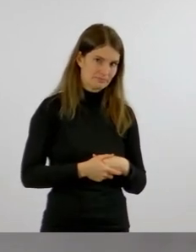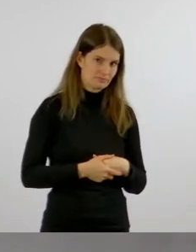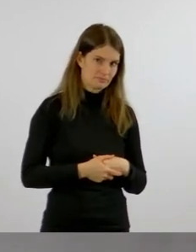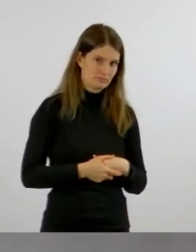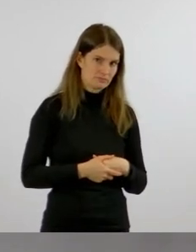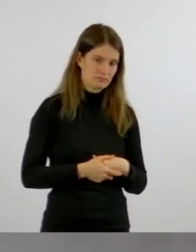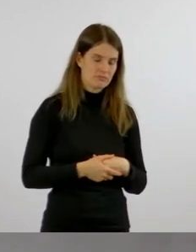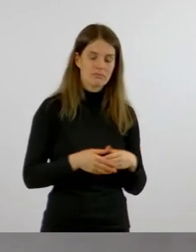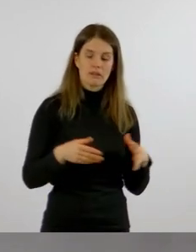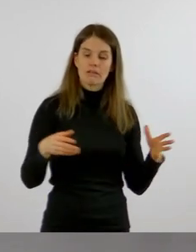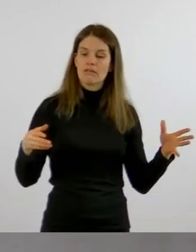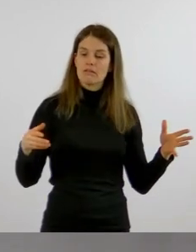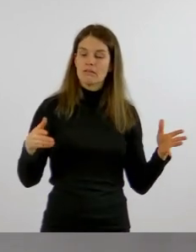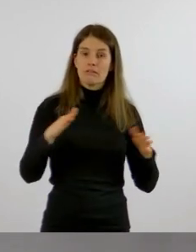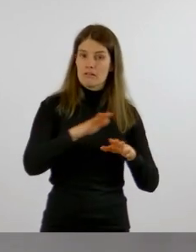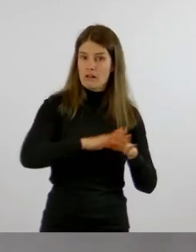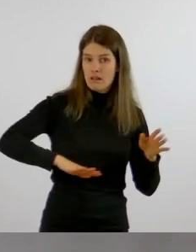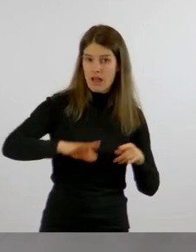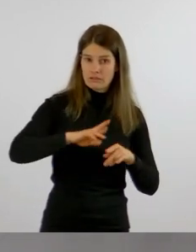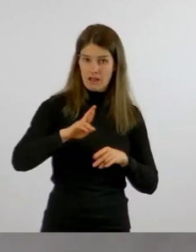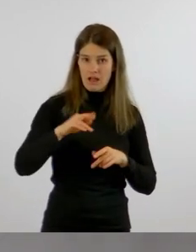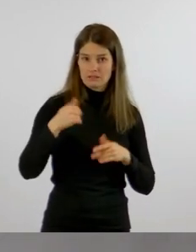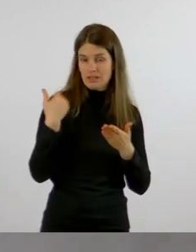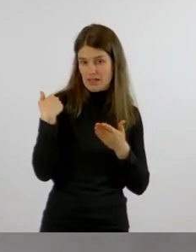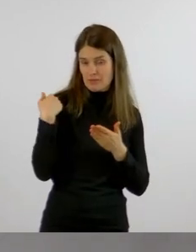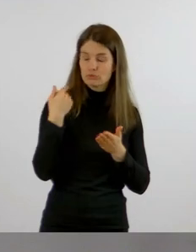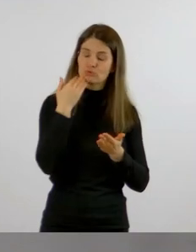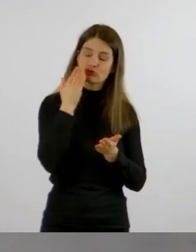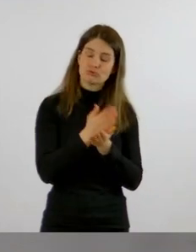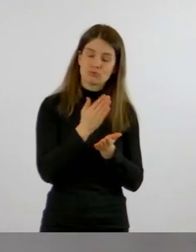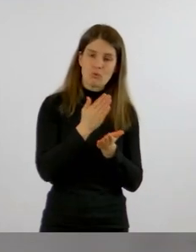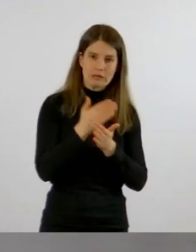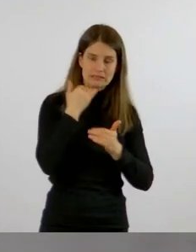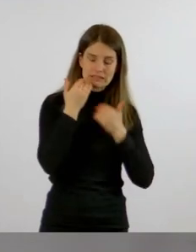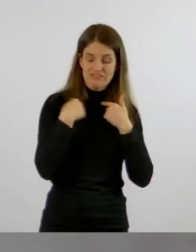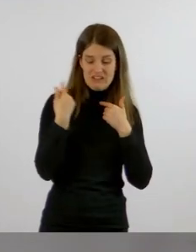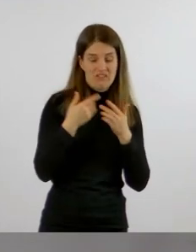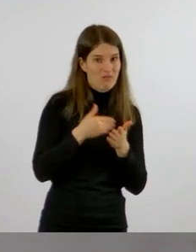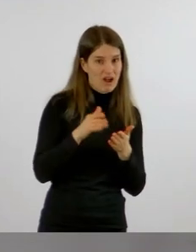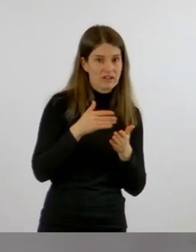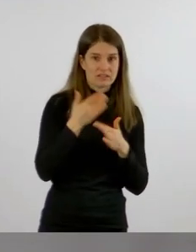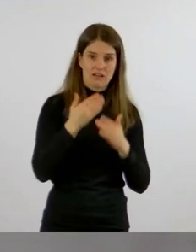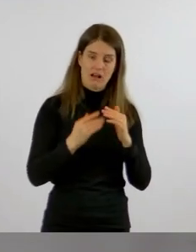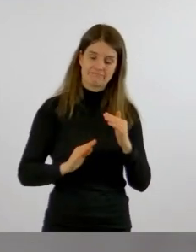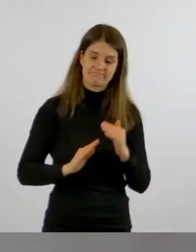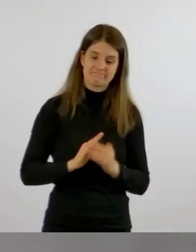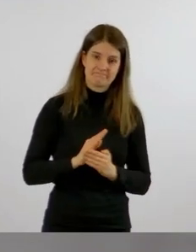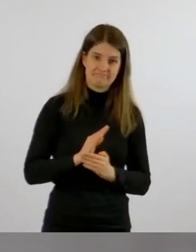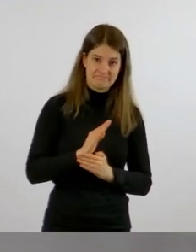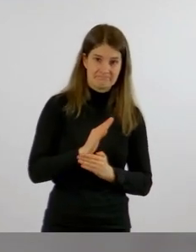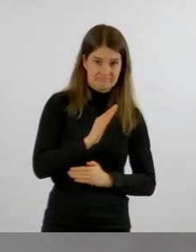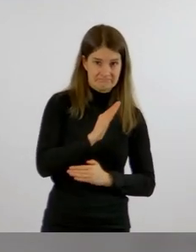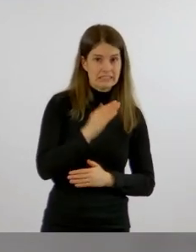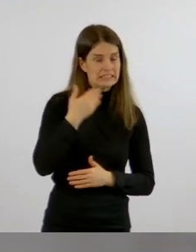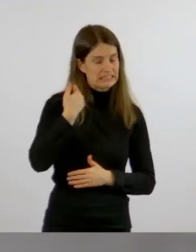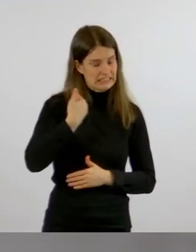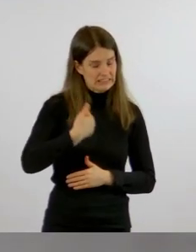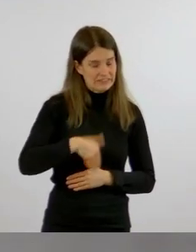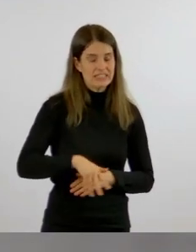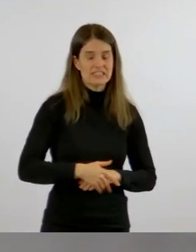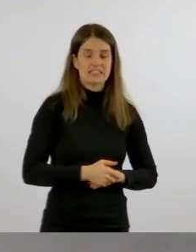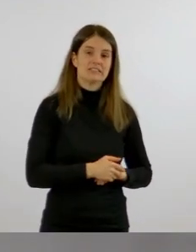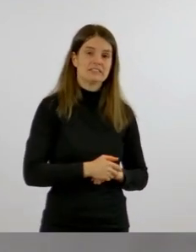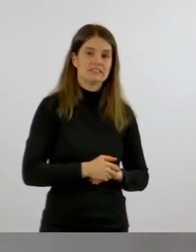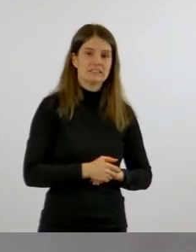Wie bereits unser Landrat bemerkte, sind wir auch weiter gestiegen. Sieben-Tages-Inzidenz für eine